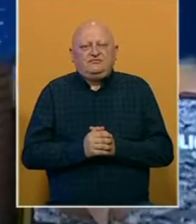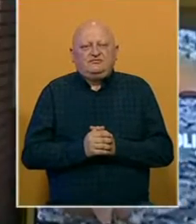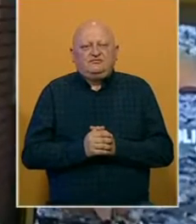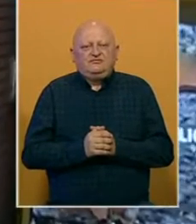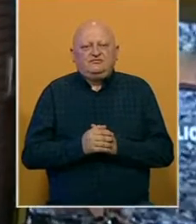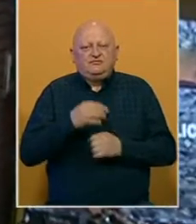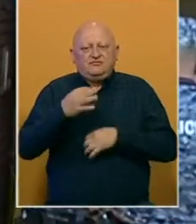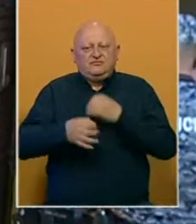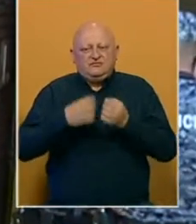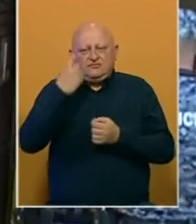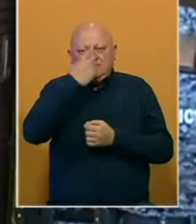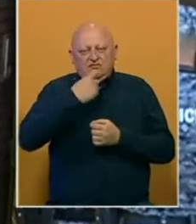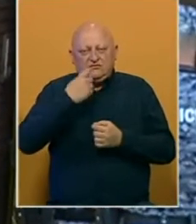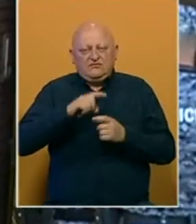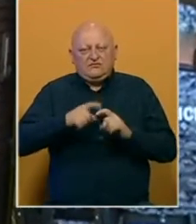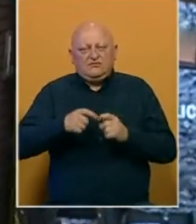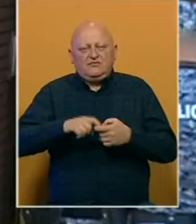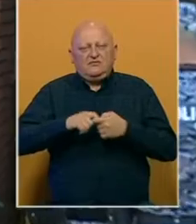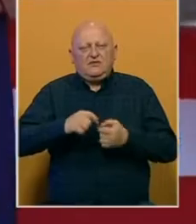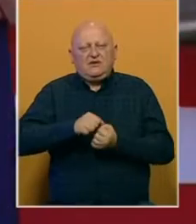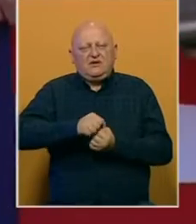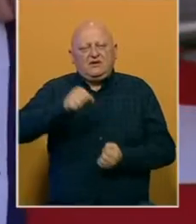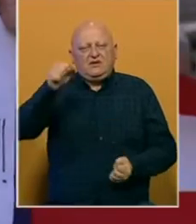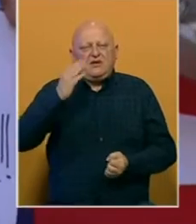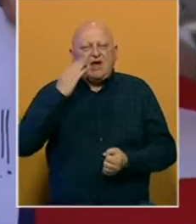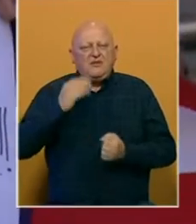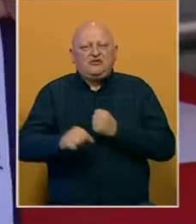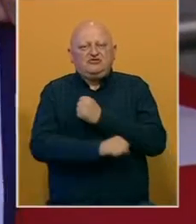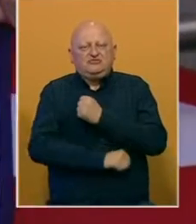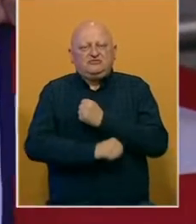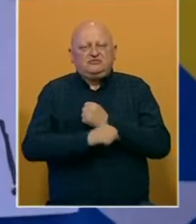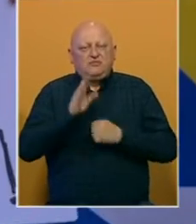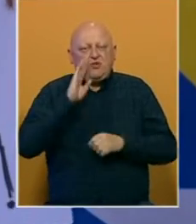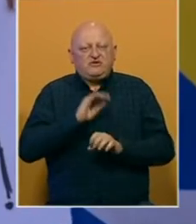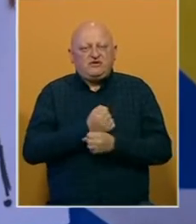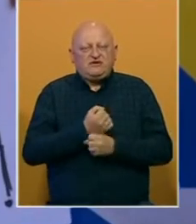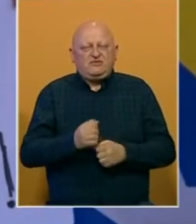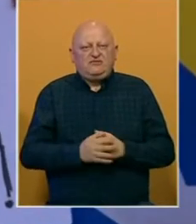Ispitan i osumnjučeni u predmetu u vezi sa diplomama Američkog univerziteta u BiH.